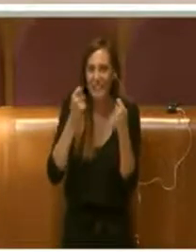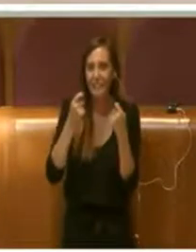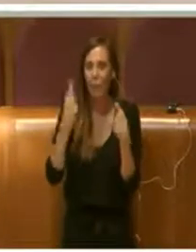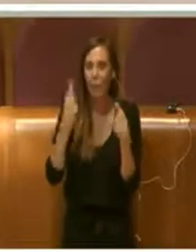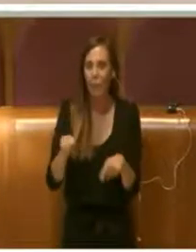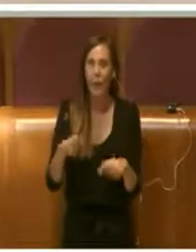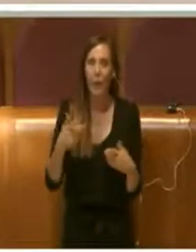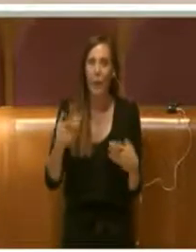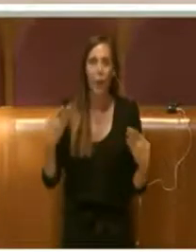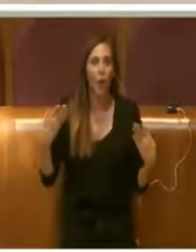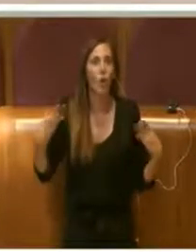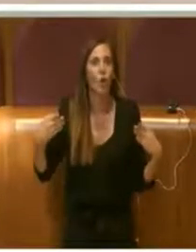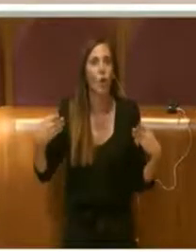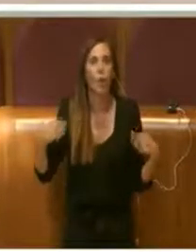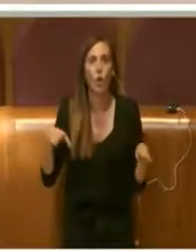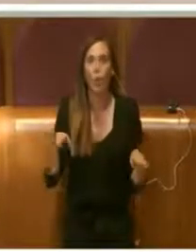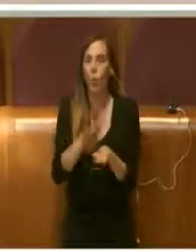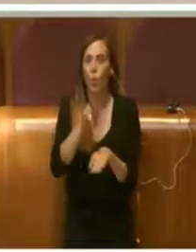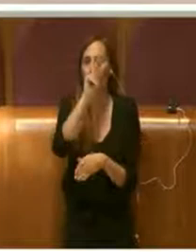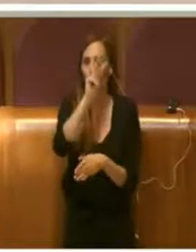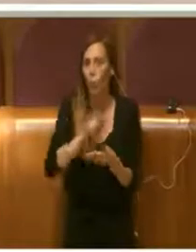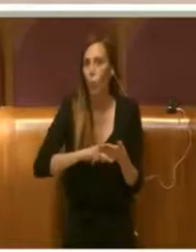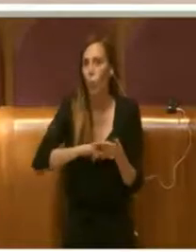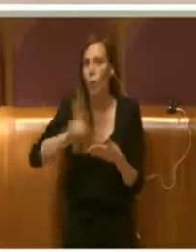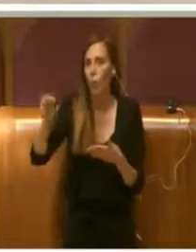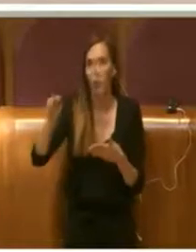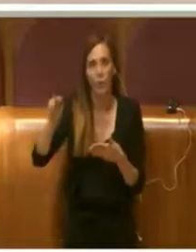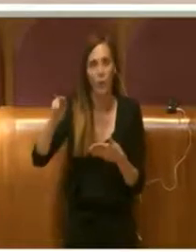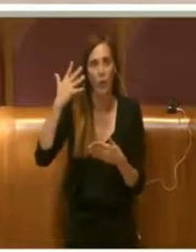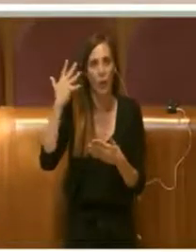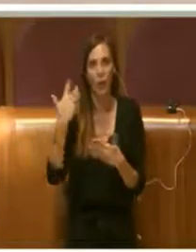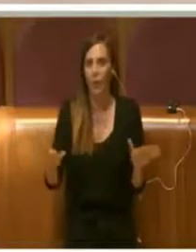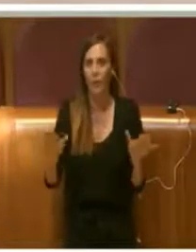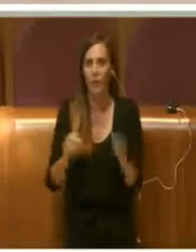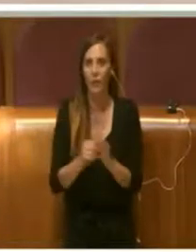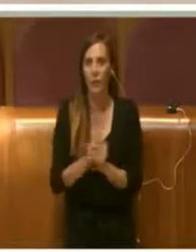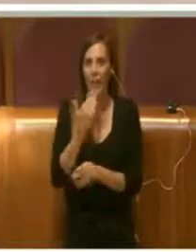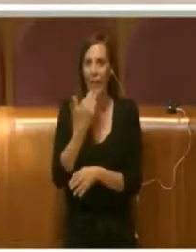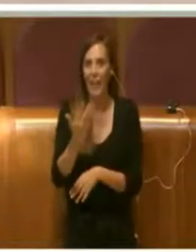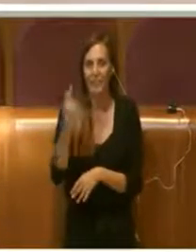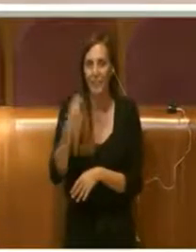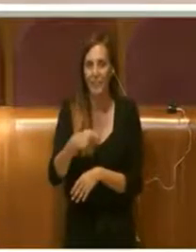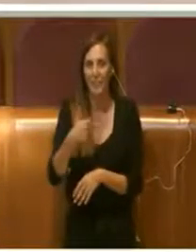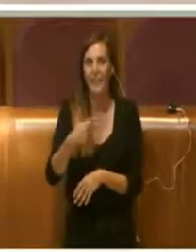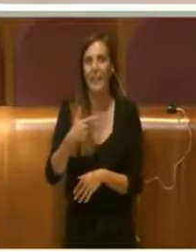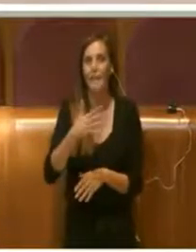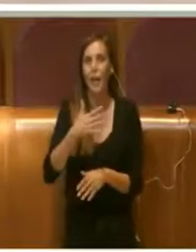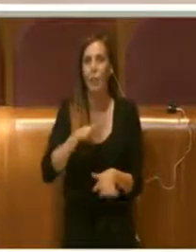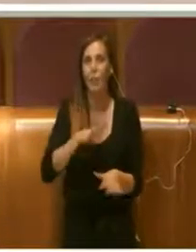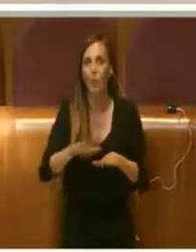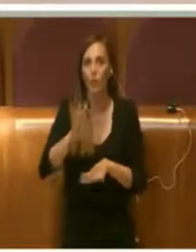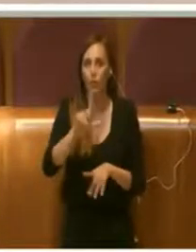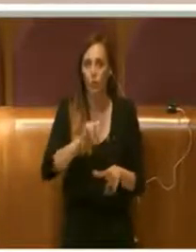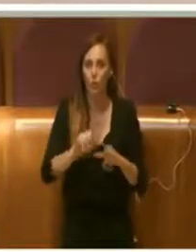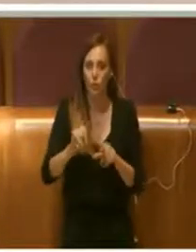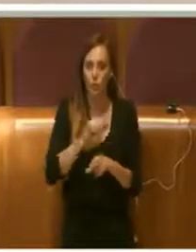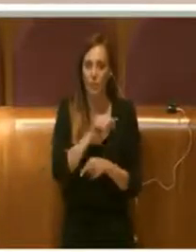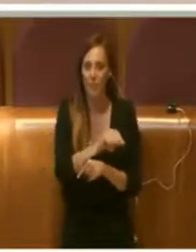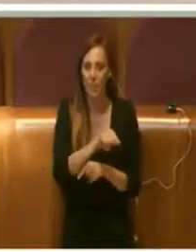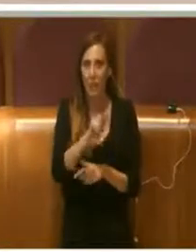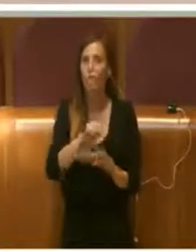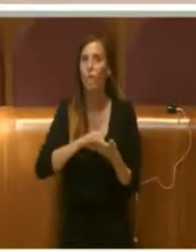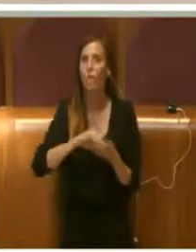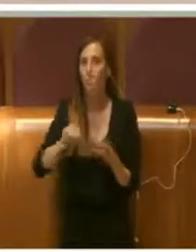fine definitiva. Grazie Presidente, il voto del Movimento 5 Stelle sarà a